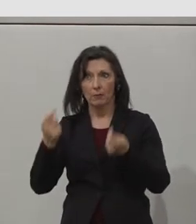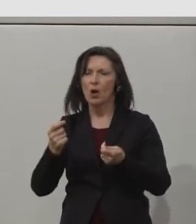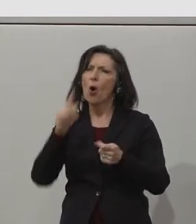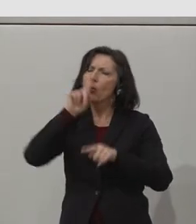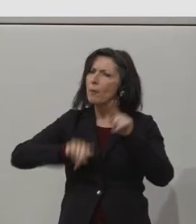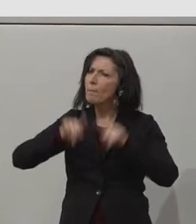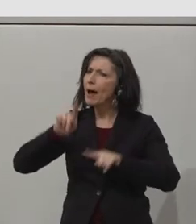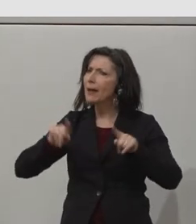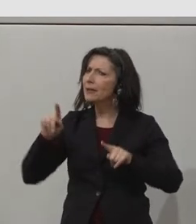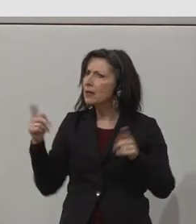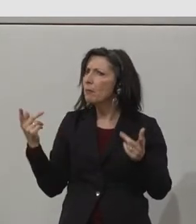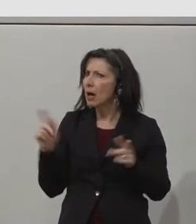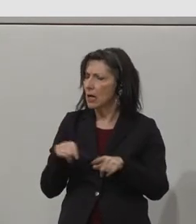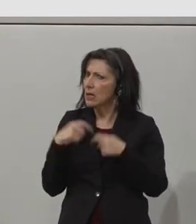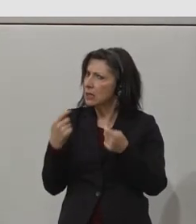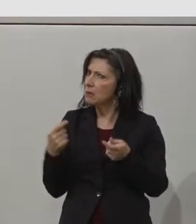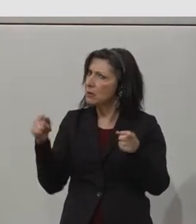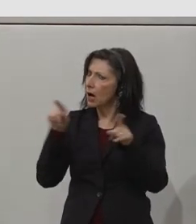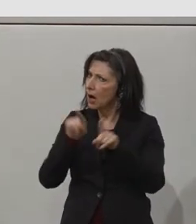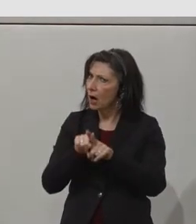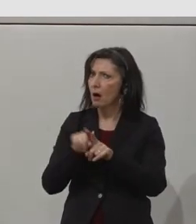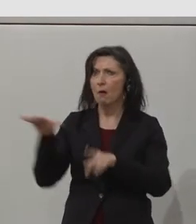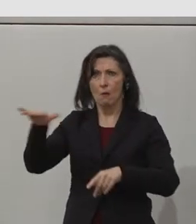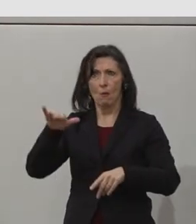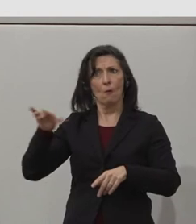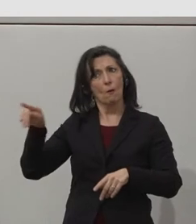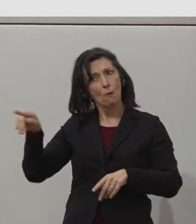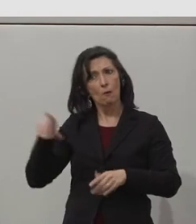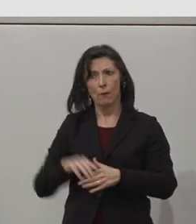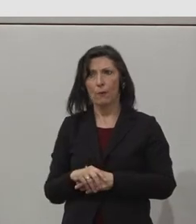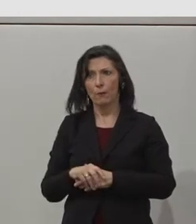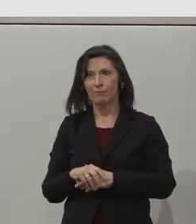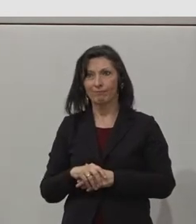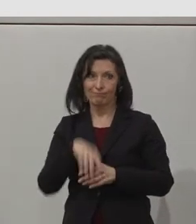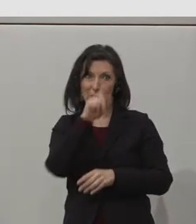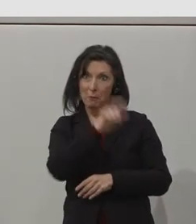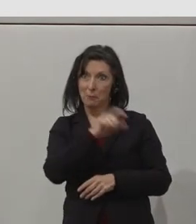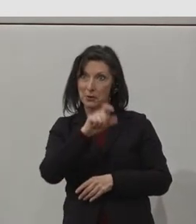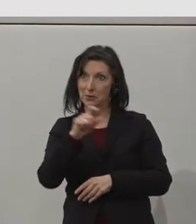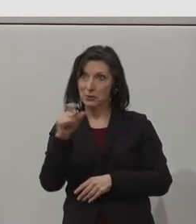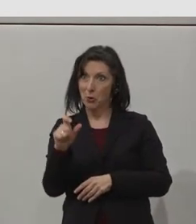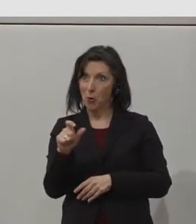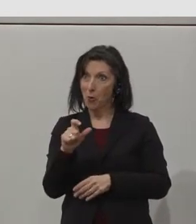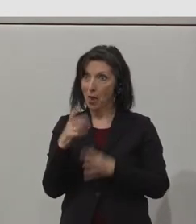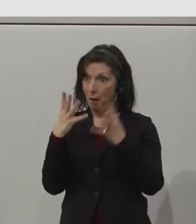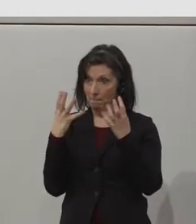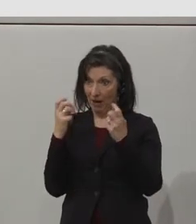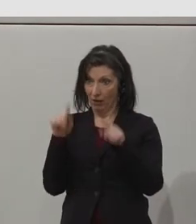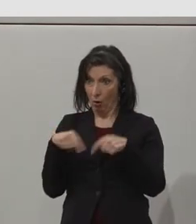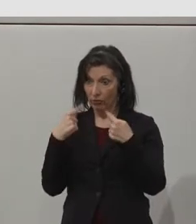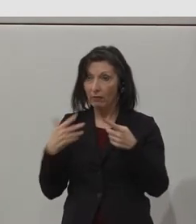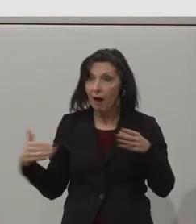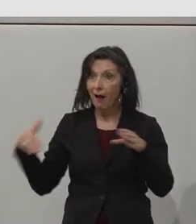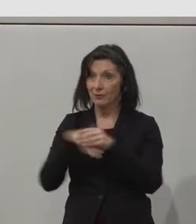I'm proud to say we have 37 business partners at this stage, and it's growing, growing every day, which is great.